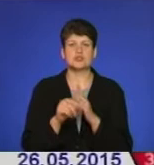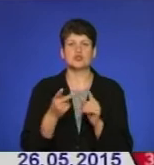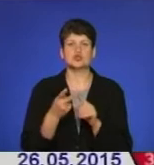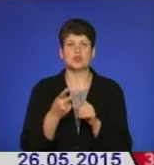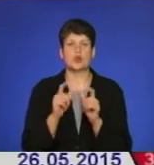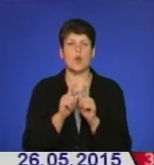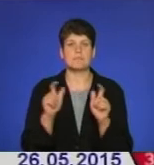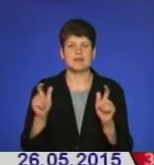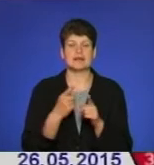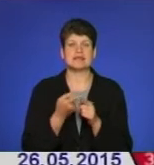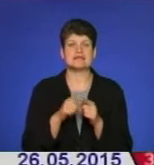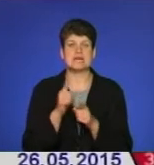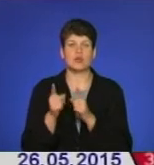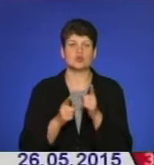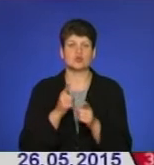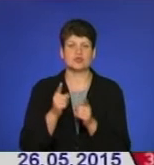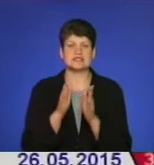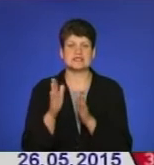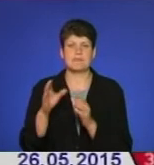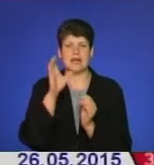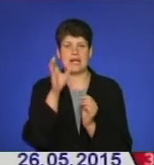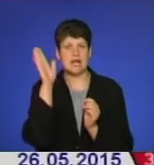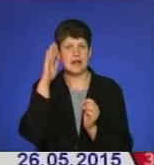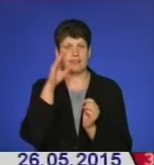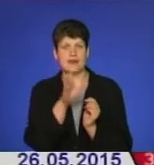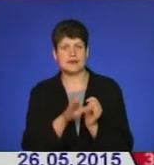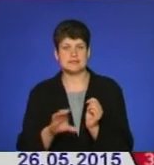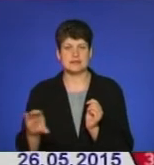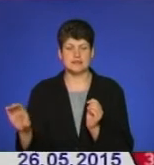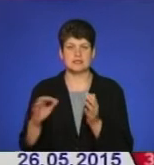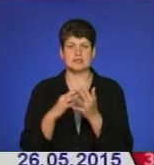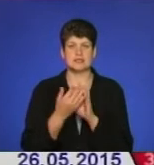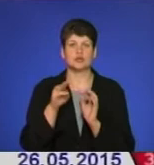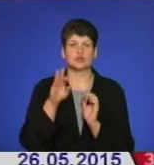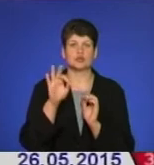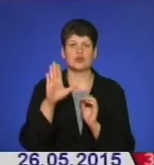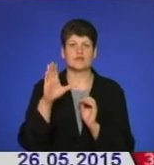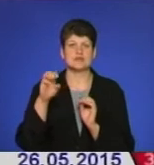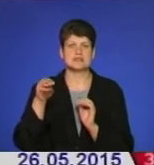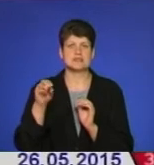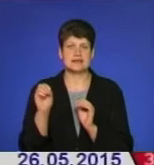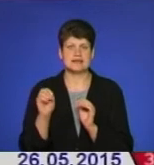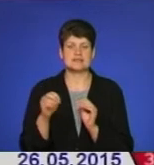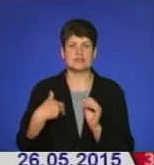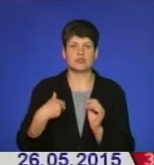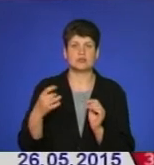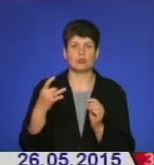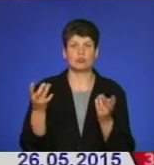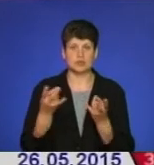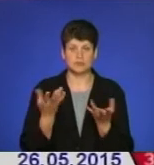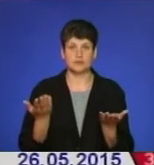об'єкт – це реконструкція системи каналізації селища Товста Заліщицького району. Потрібна справа?